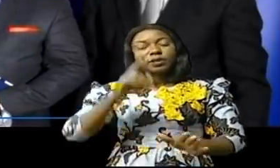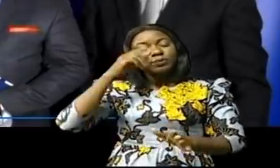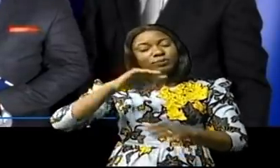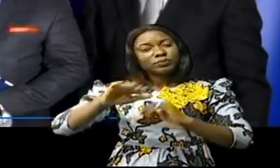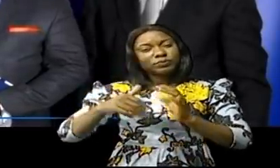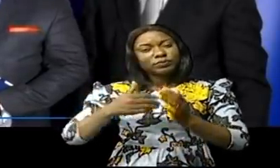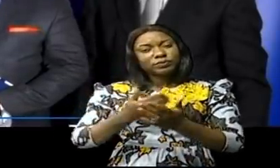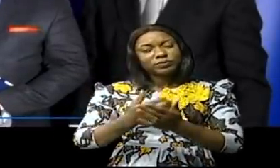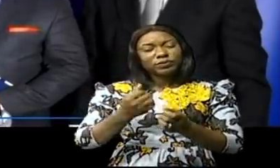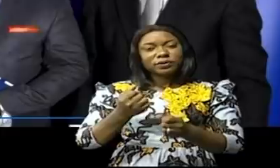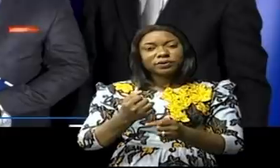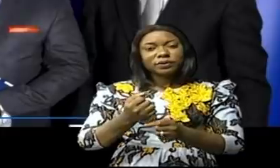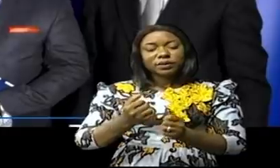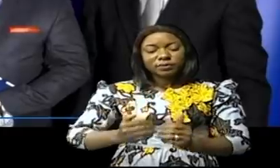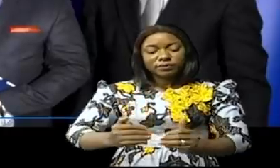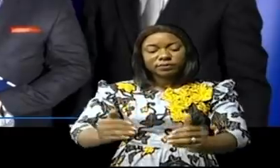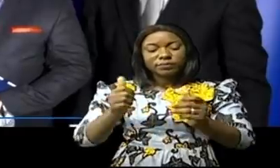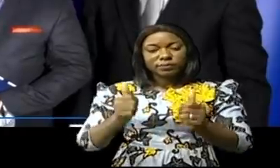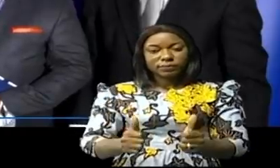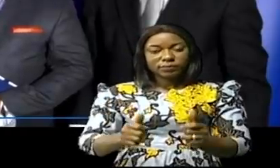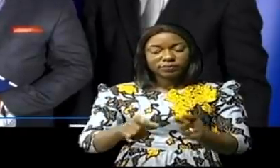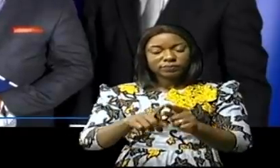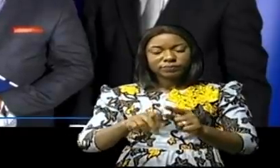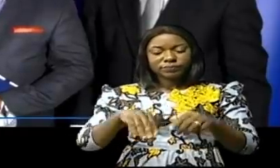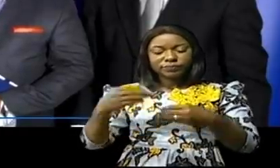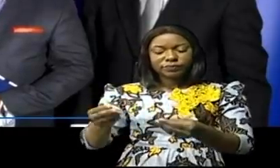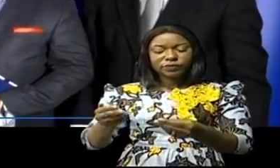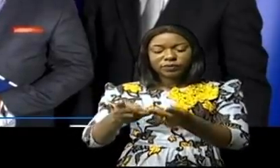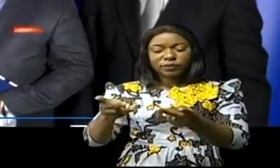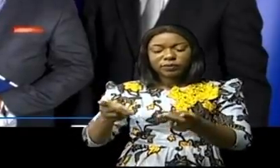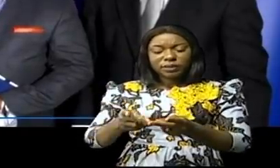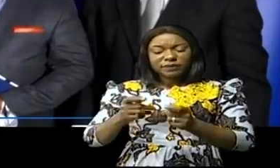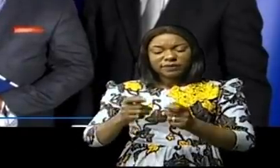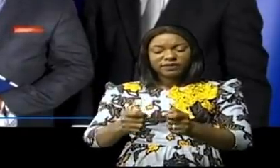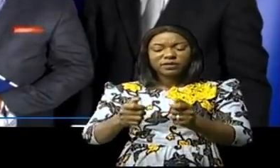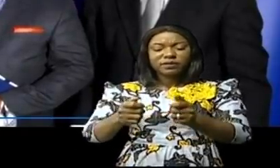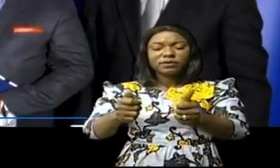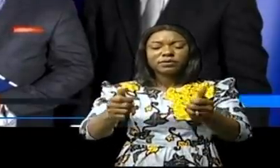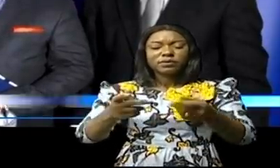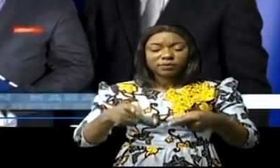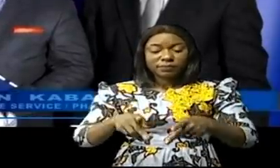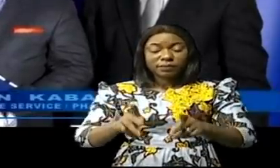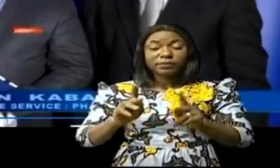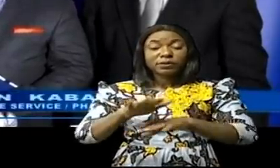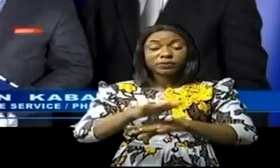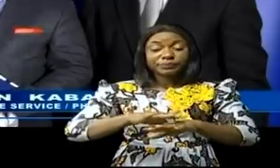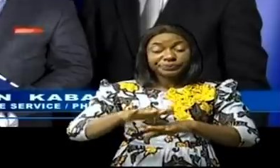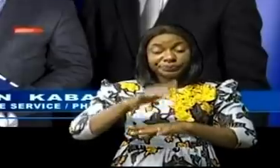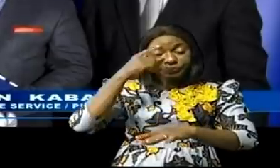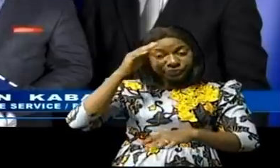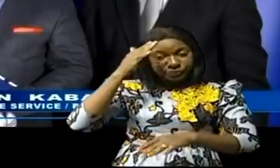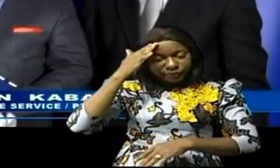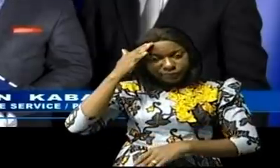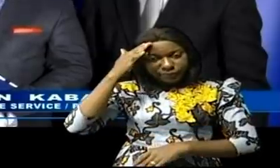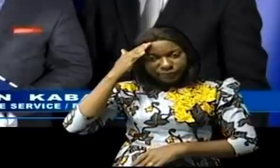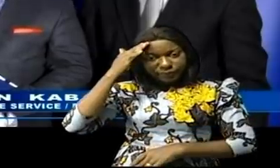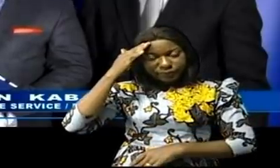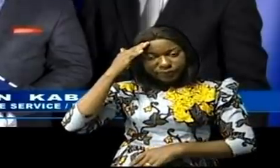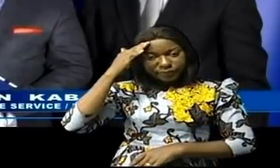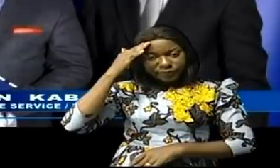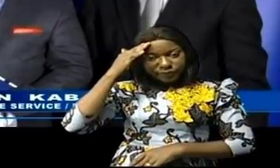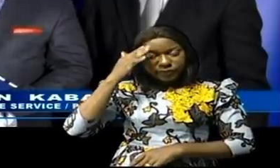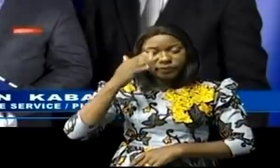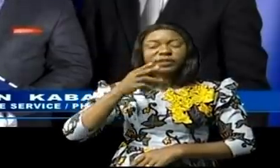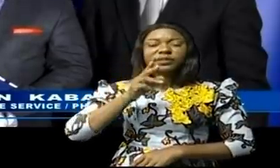puissent se mettre en place très rapidement puisque ça va justement permettre au pays de connaître la